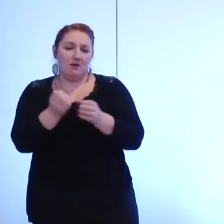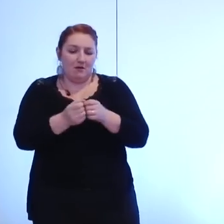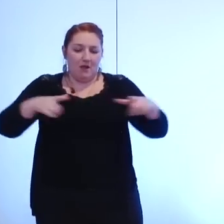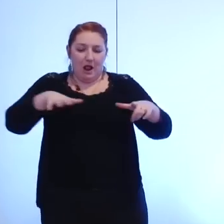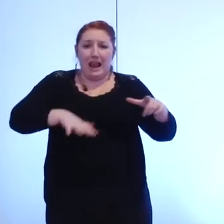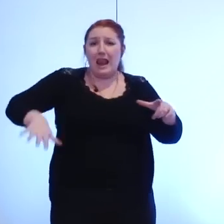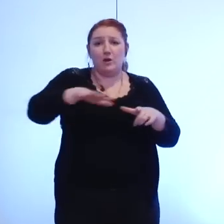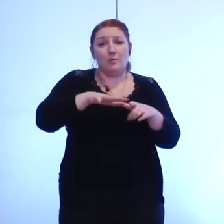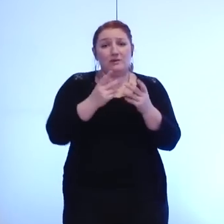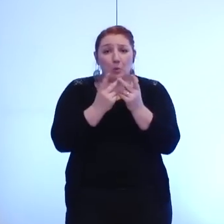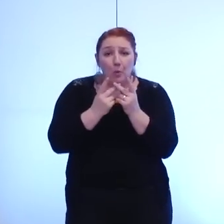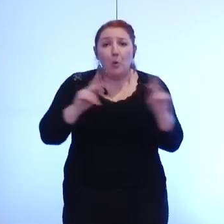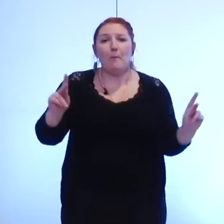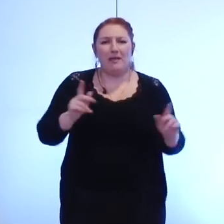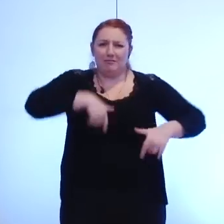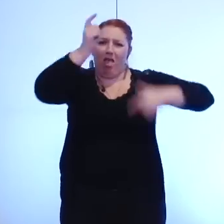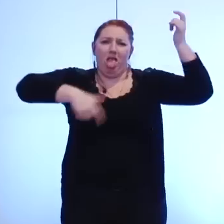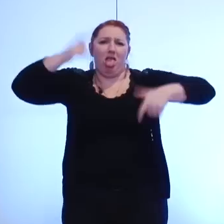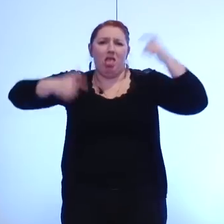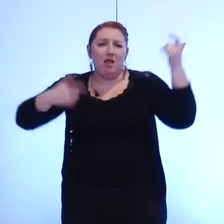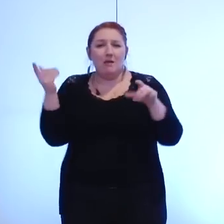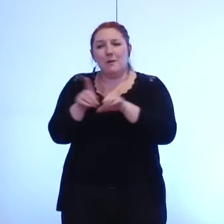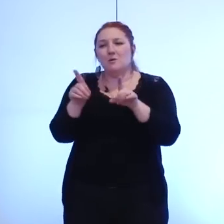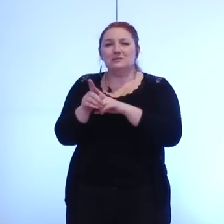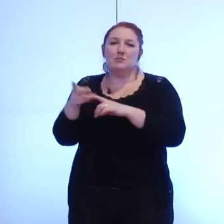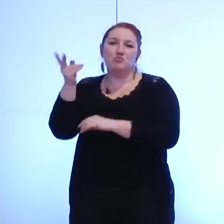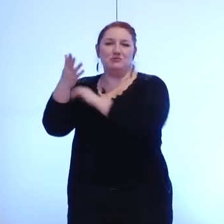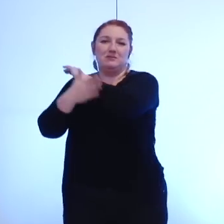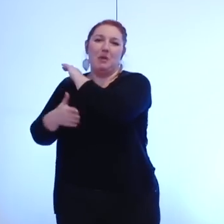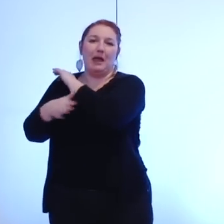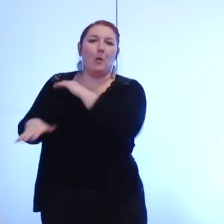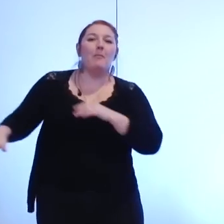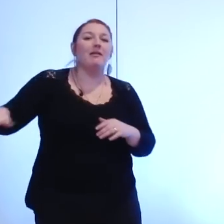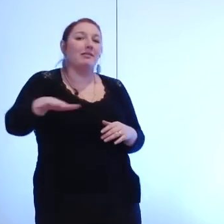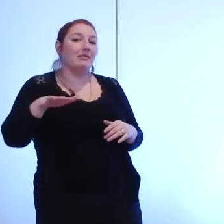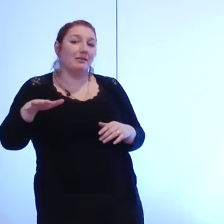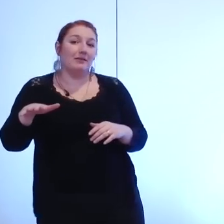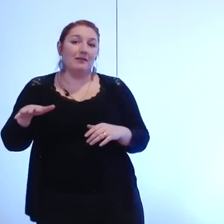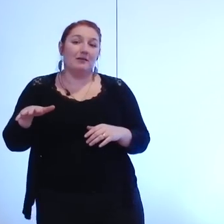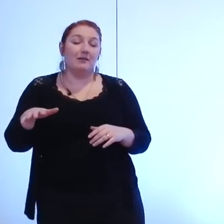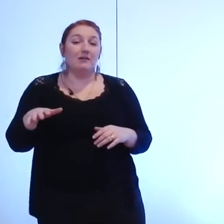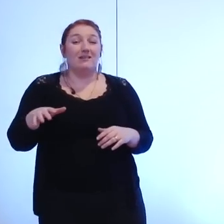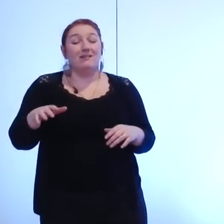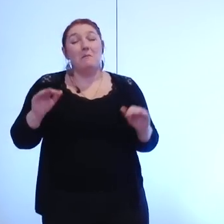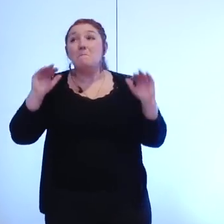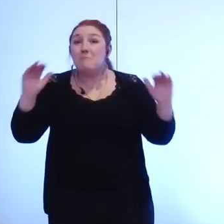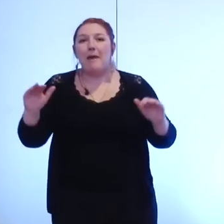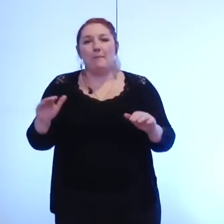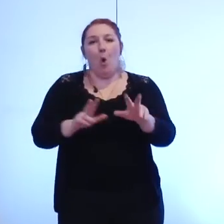que périurbaine et je me permettrai des gros mots que rurale ou montagnarde